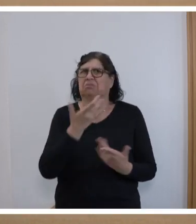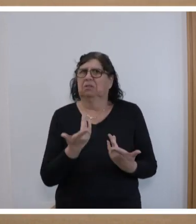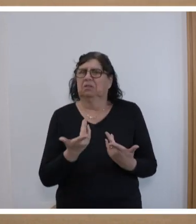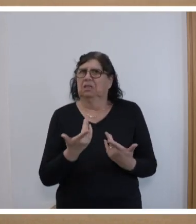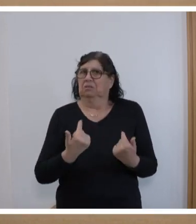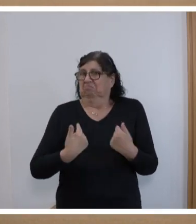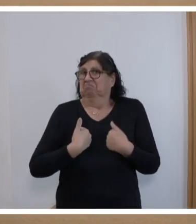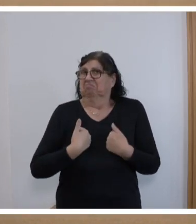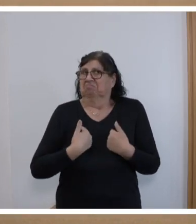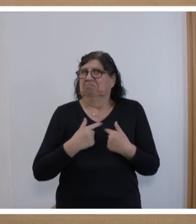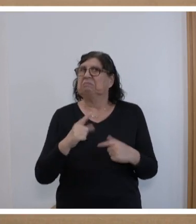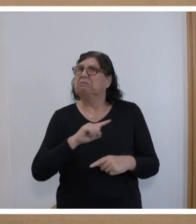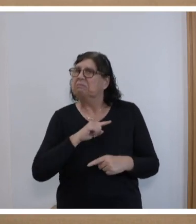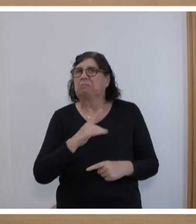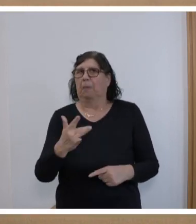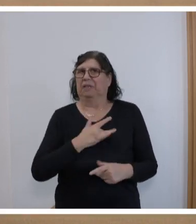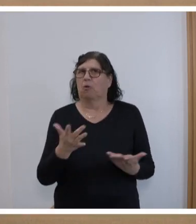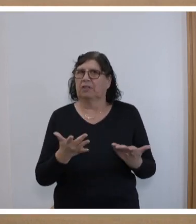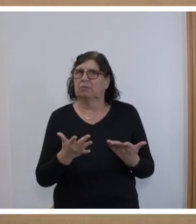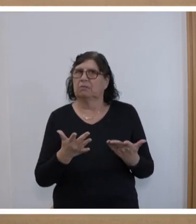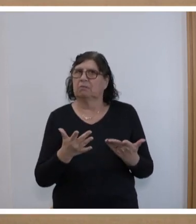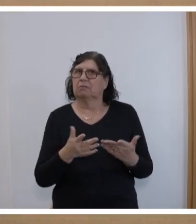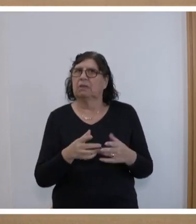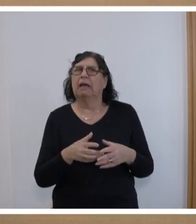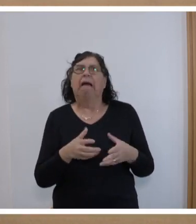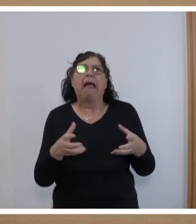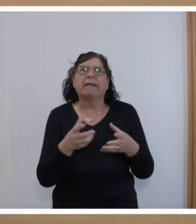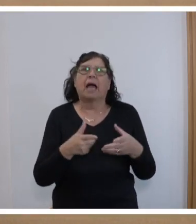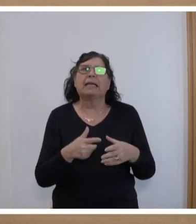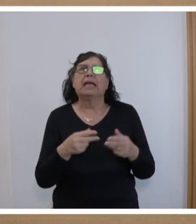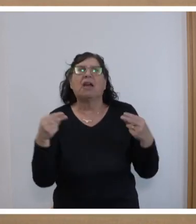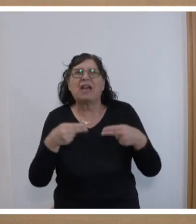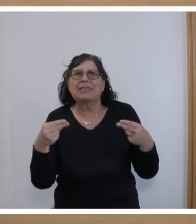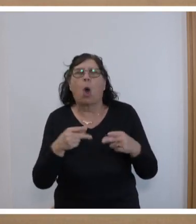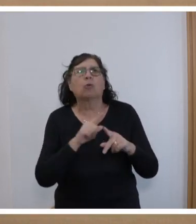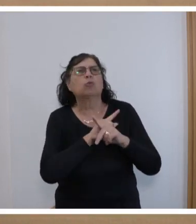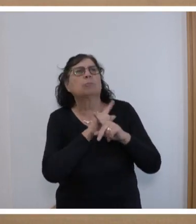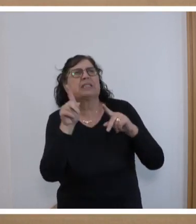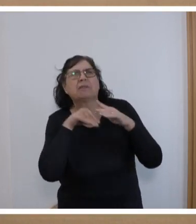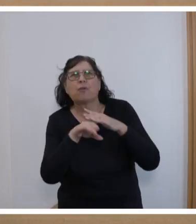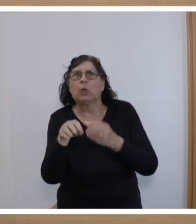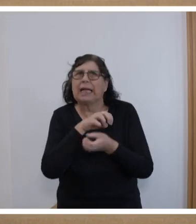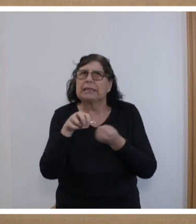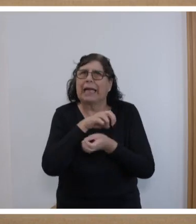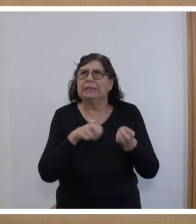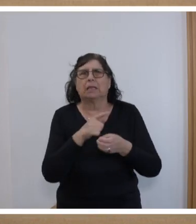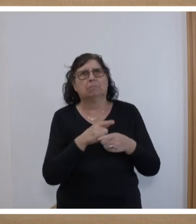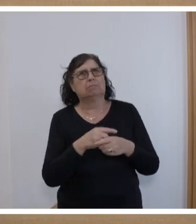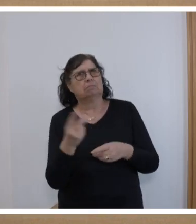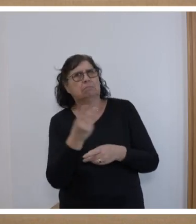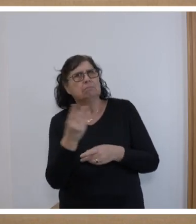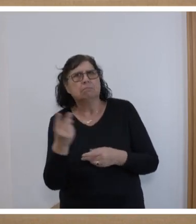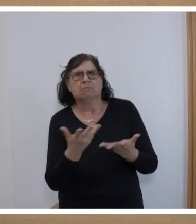ganz konkret betrifft. Von der Energieversorgung bis zur Flüchtlingskrise. Wir sprechen aber auch darüber,